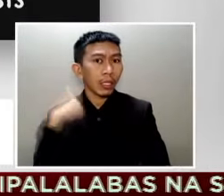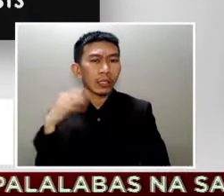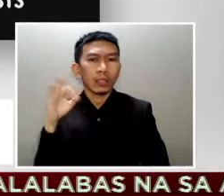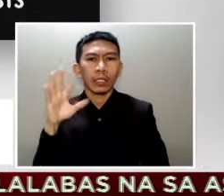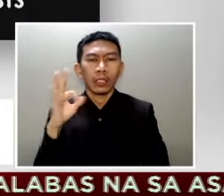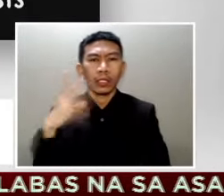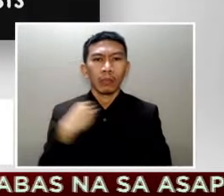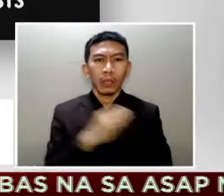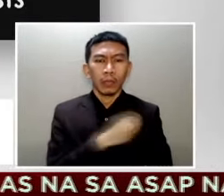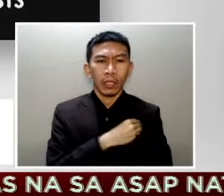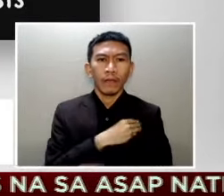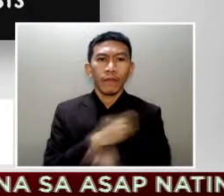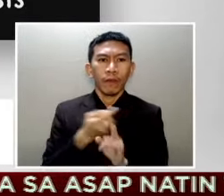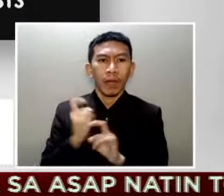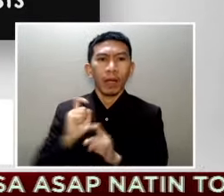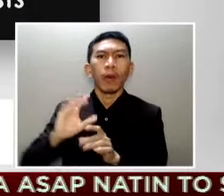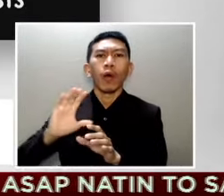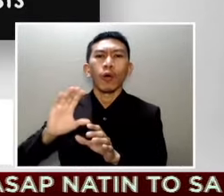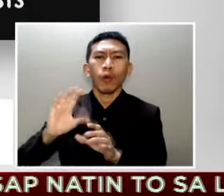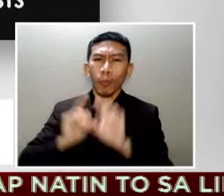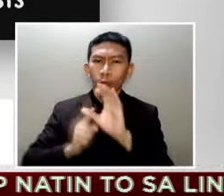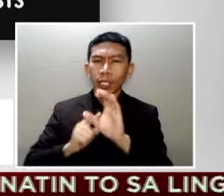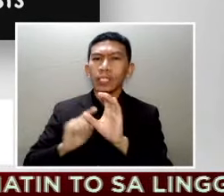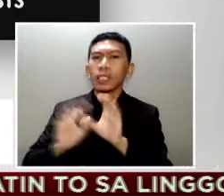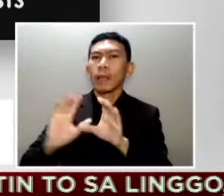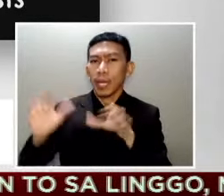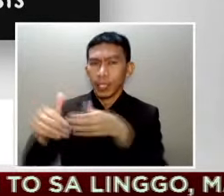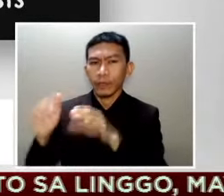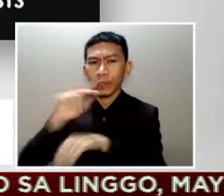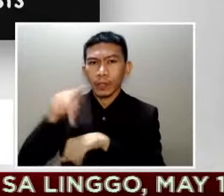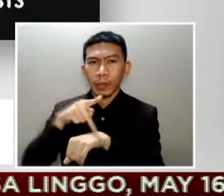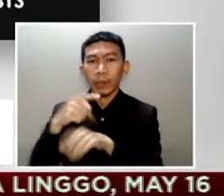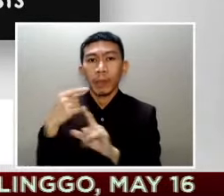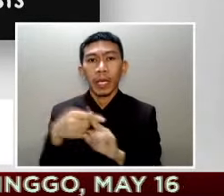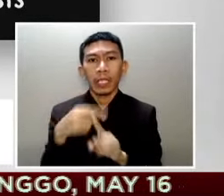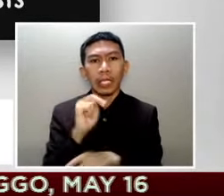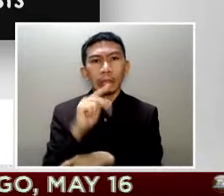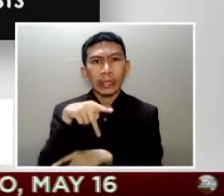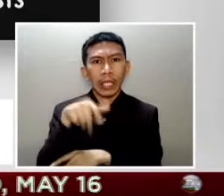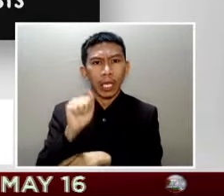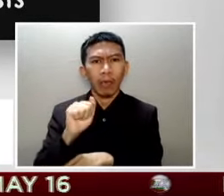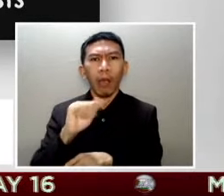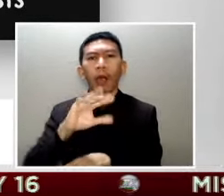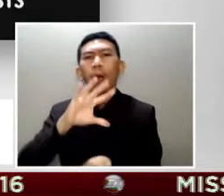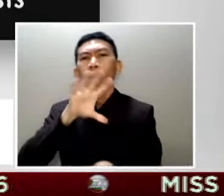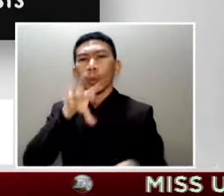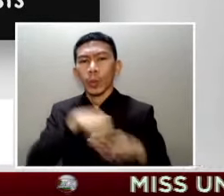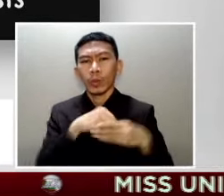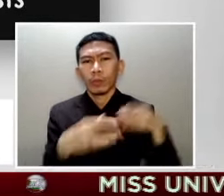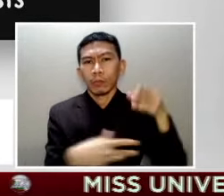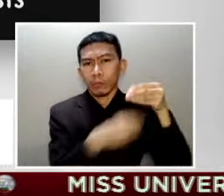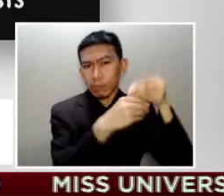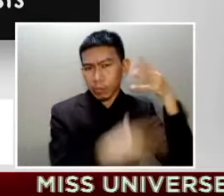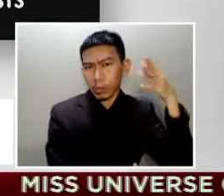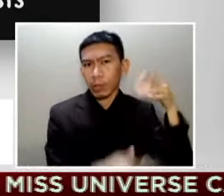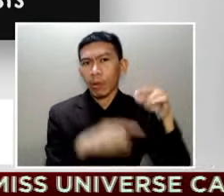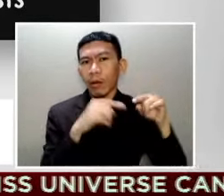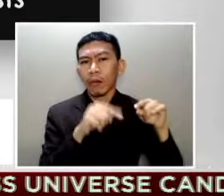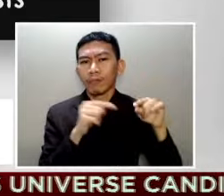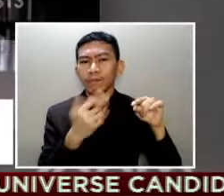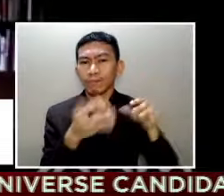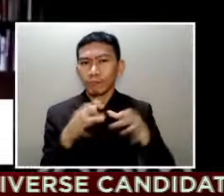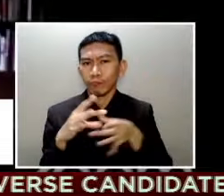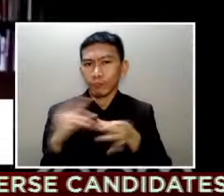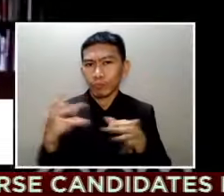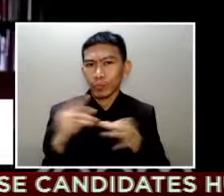Committee ng Communist Party of the Philippines at New People's Army ang napasama sa designation ng Anti-Terrorism Council na nalathala sa mga